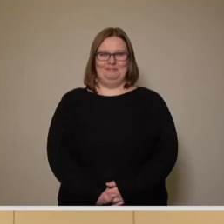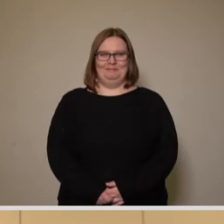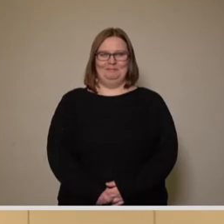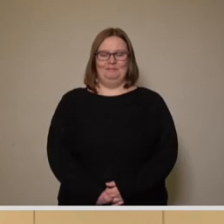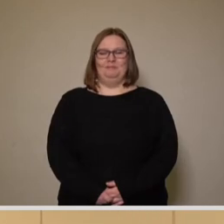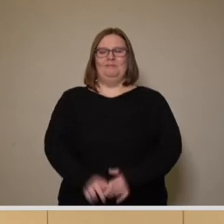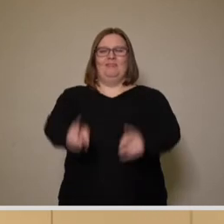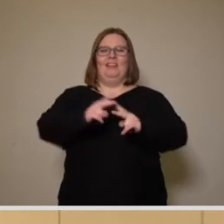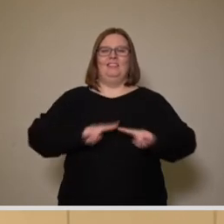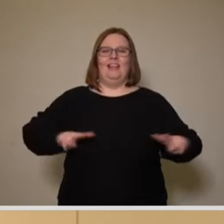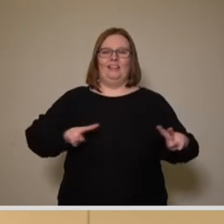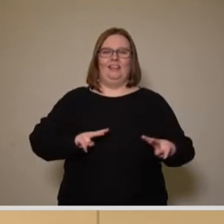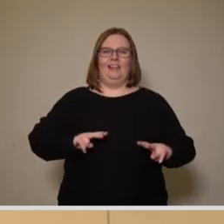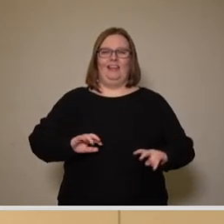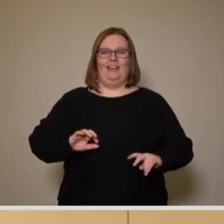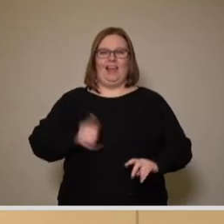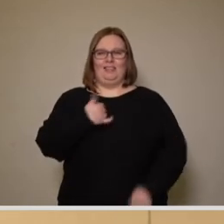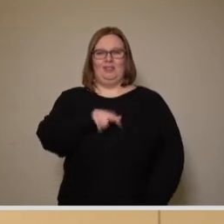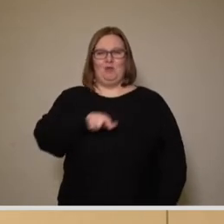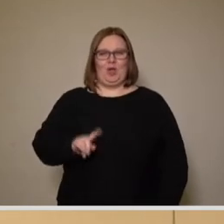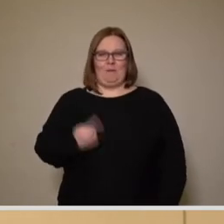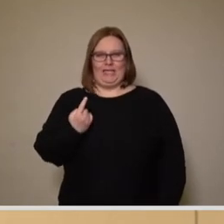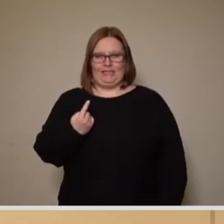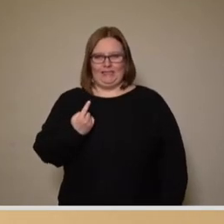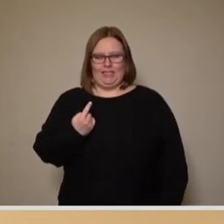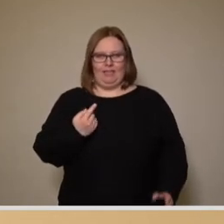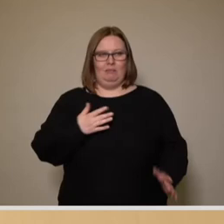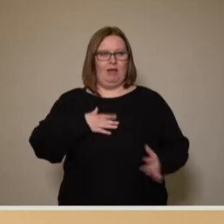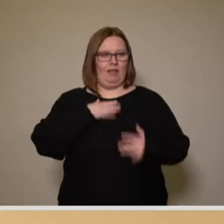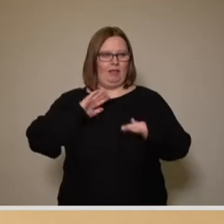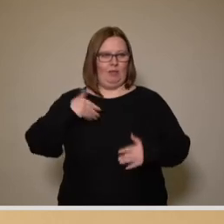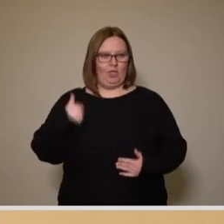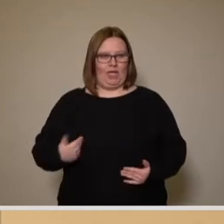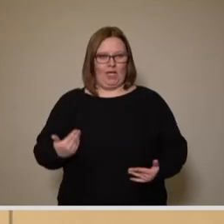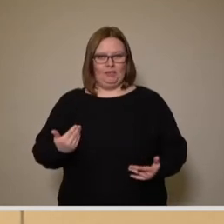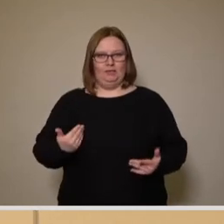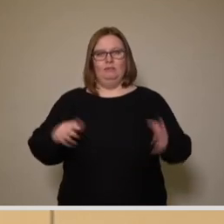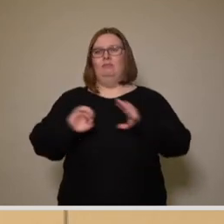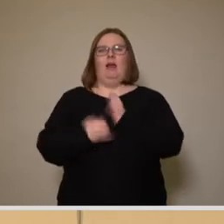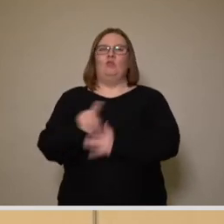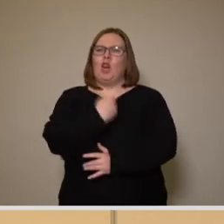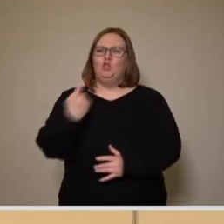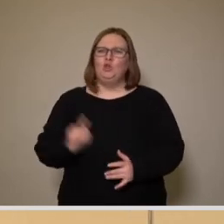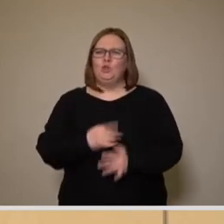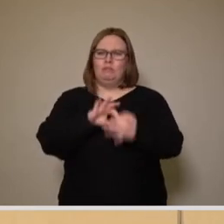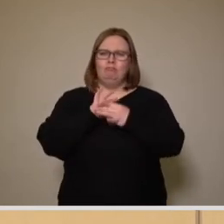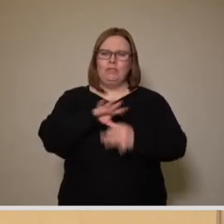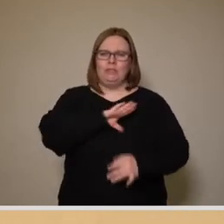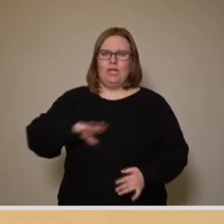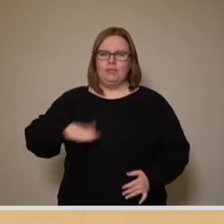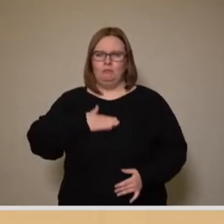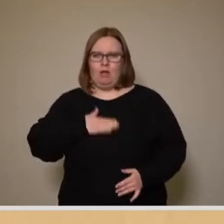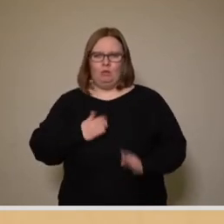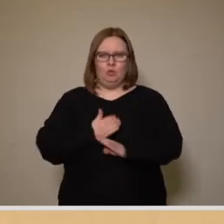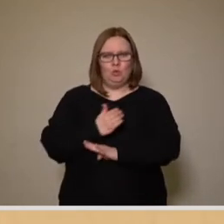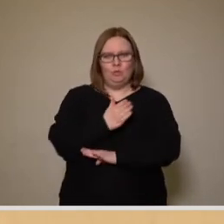Sehr geehrter Herr erster Bürgermeister, meine Damen und Herren, wir haben eine Aktuelle Stunde zum Sachsenbad, zur Zukunft